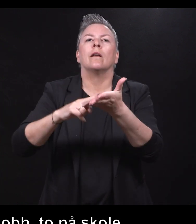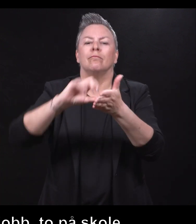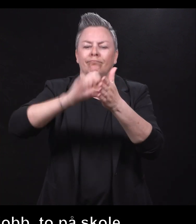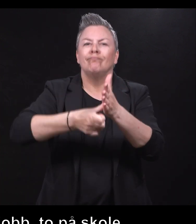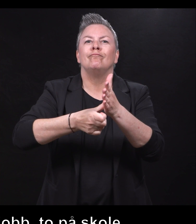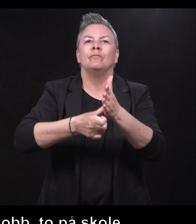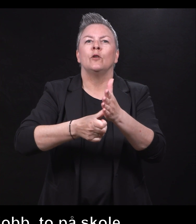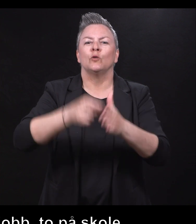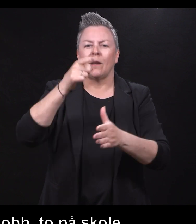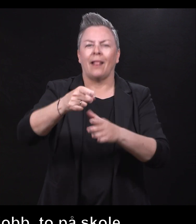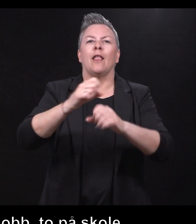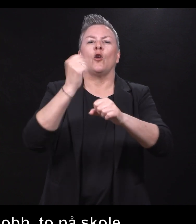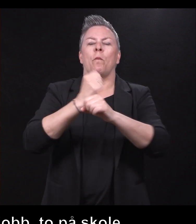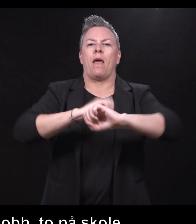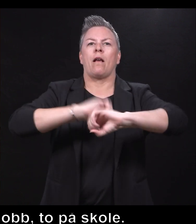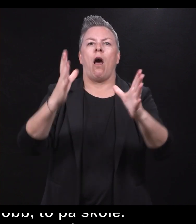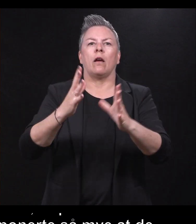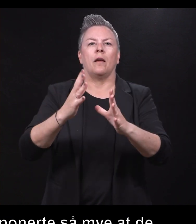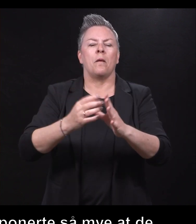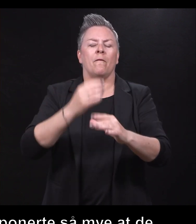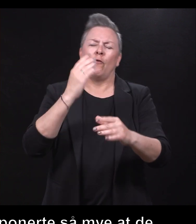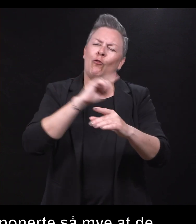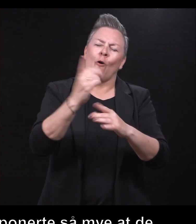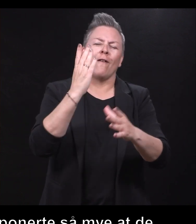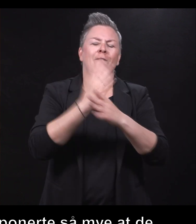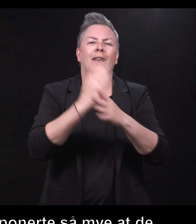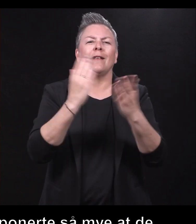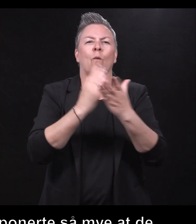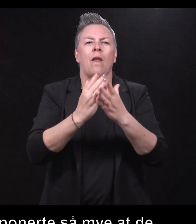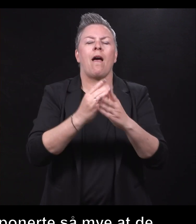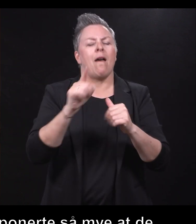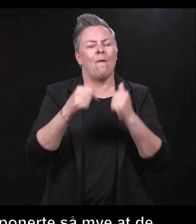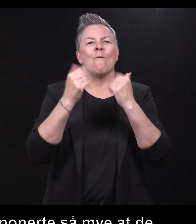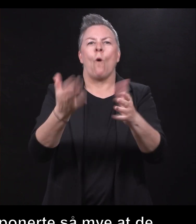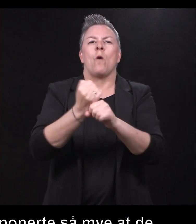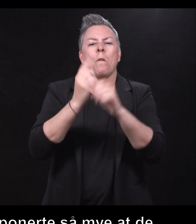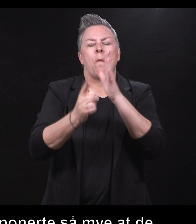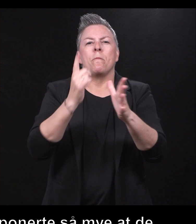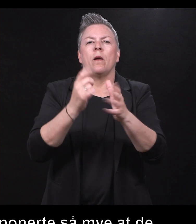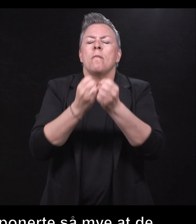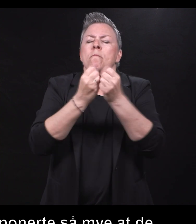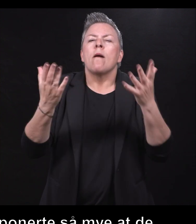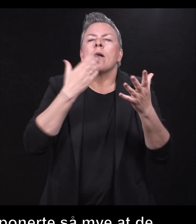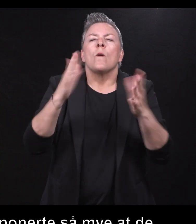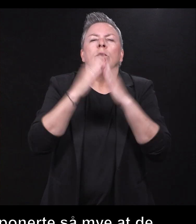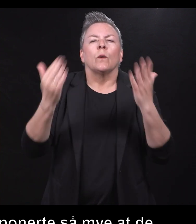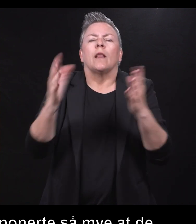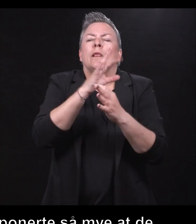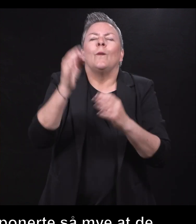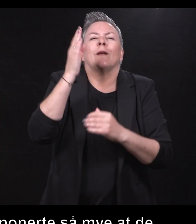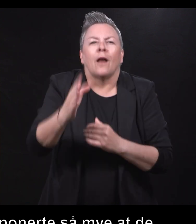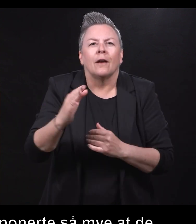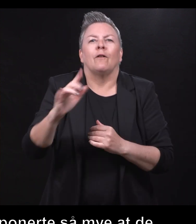han fast jobb i det samme han er ferdig med skolen. Så det er mange gode historier. Tusen takk for at vi fikk dele dette med